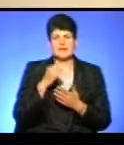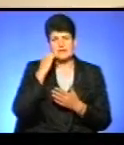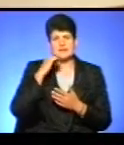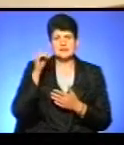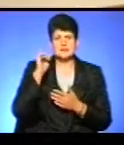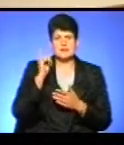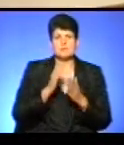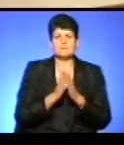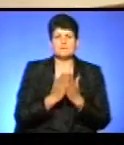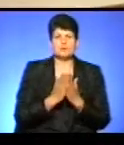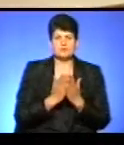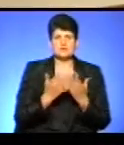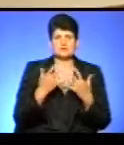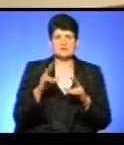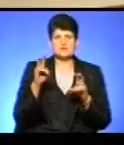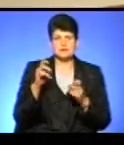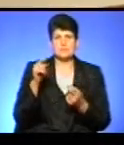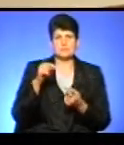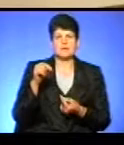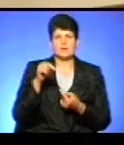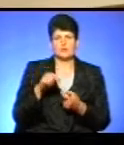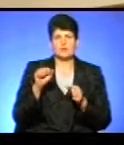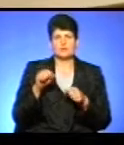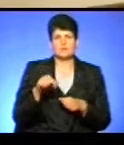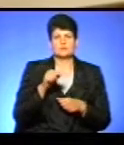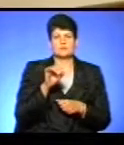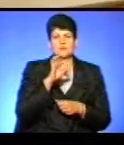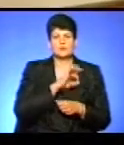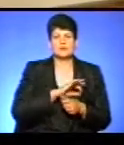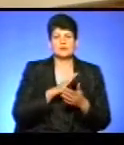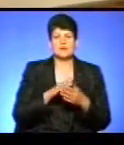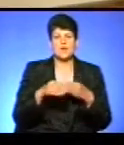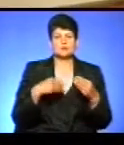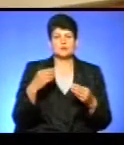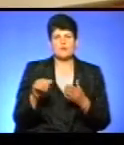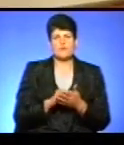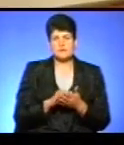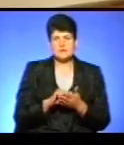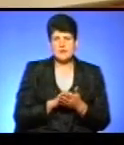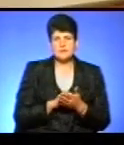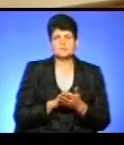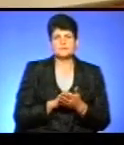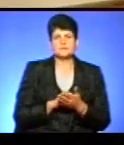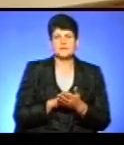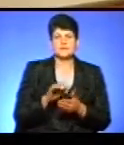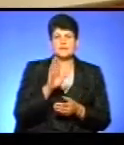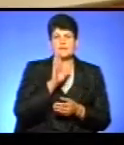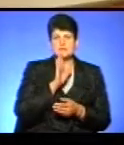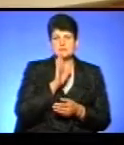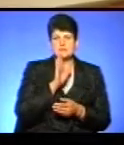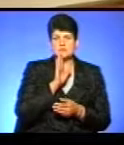підручники, які деякі теми підходять і ми можемо ними користуватися. Є роздатковий матеріал, тому дівчатка